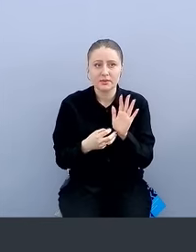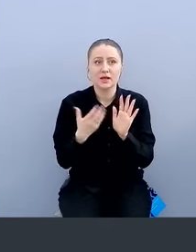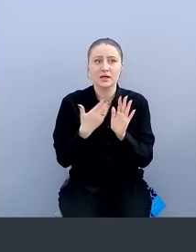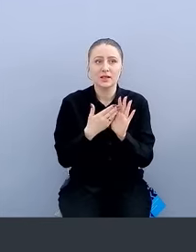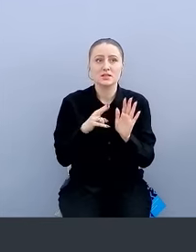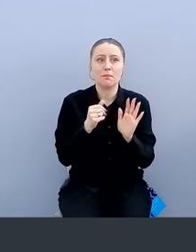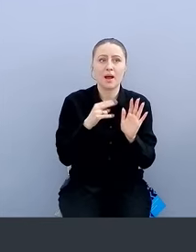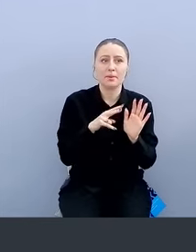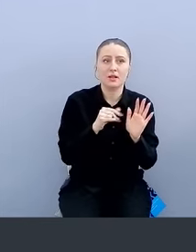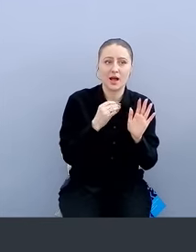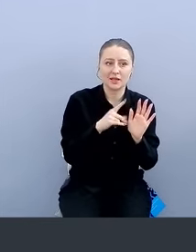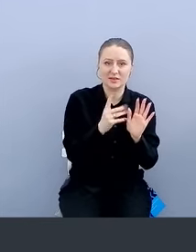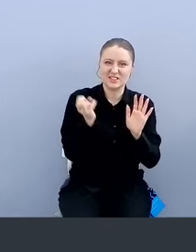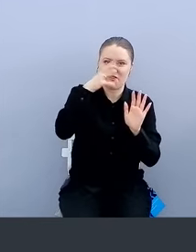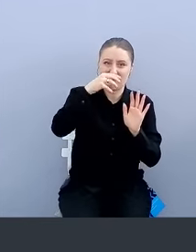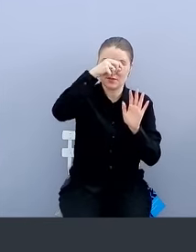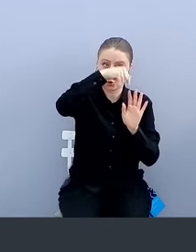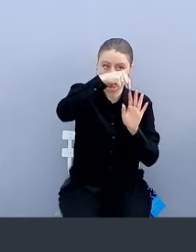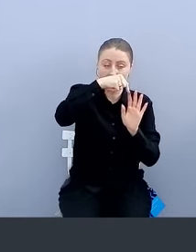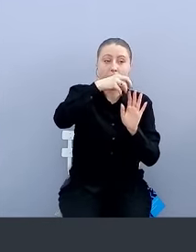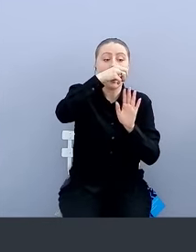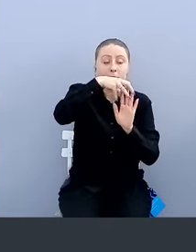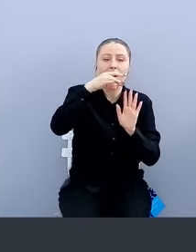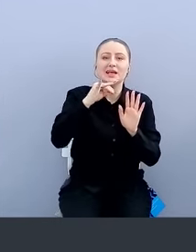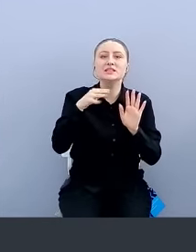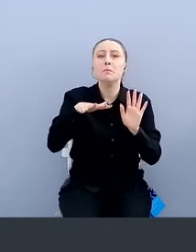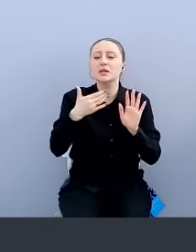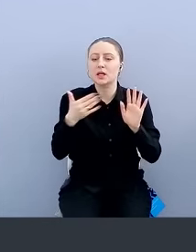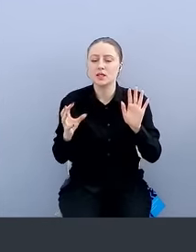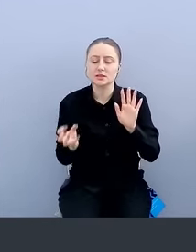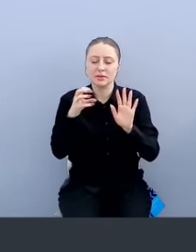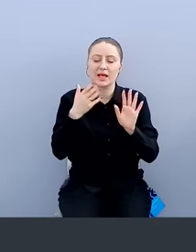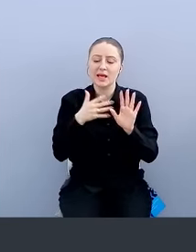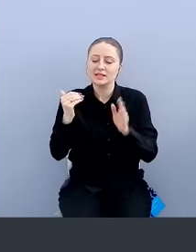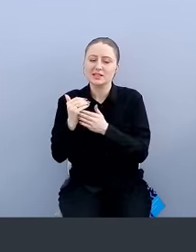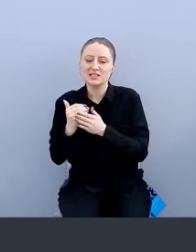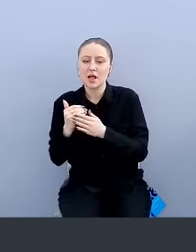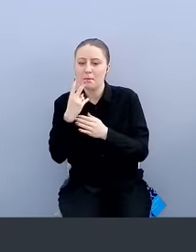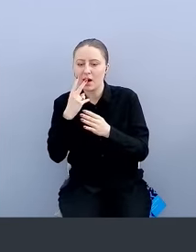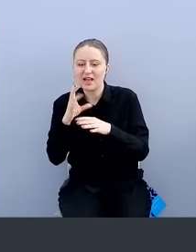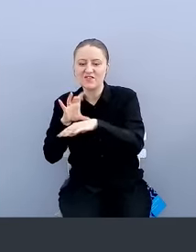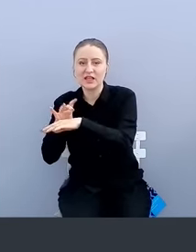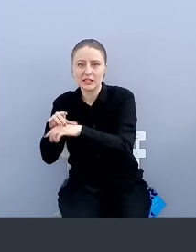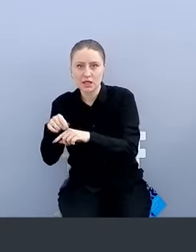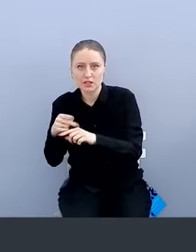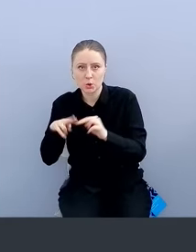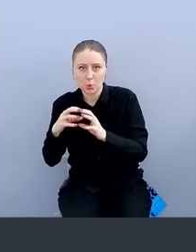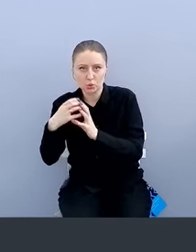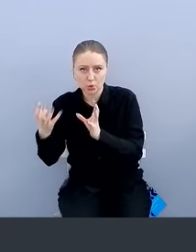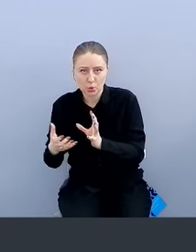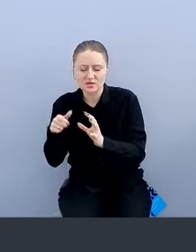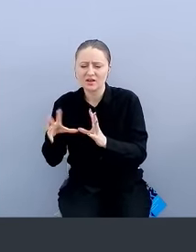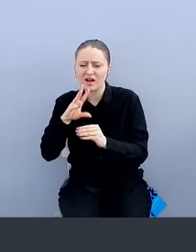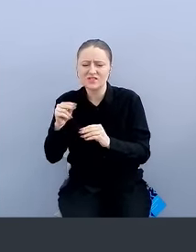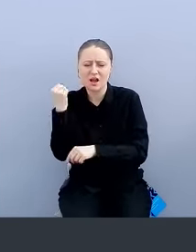пайплайн, в который все сваливается, а сваливается туда из нескольких мест. Есть система инферизации устройств, в которой, в принципе, все